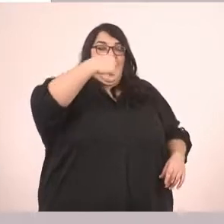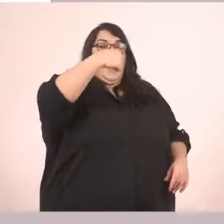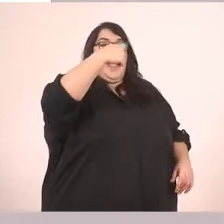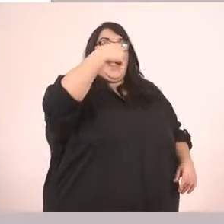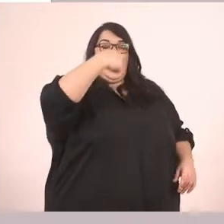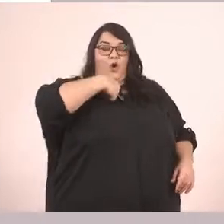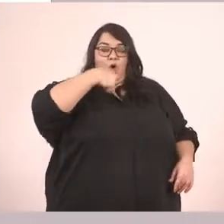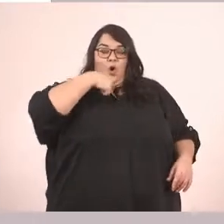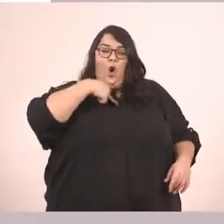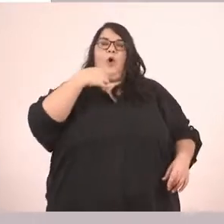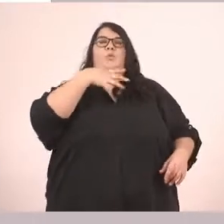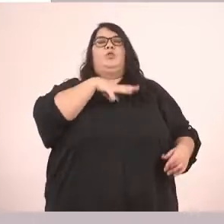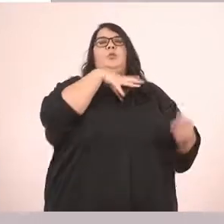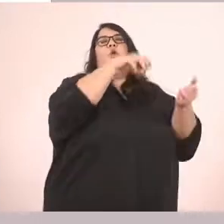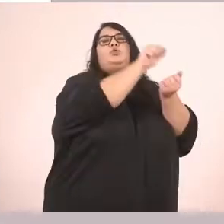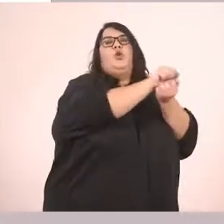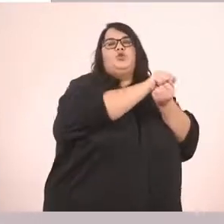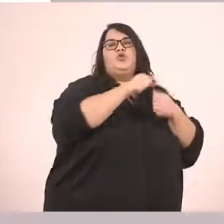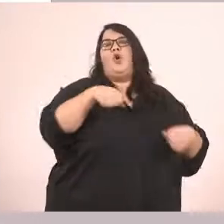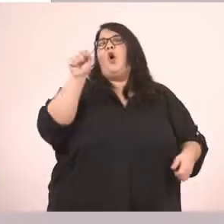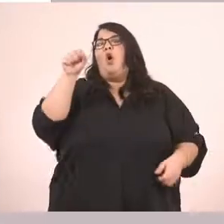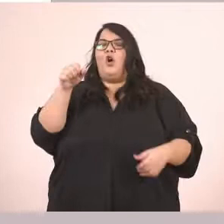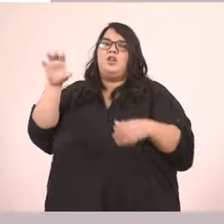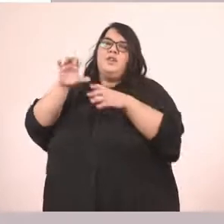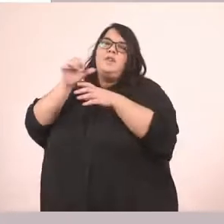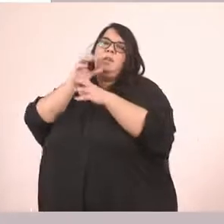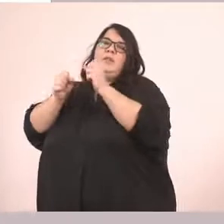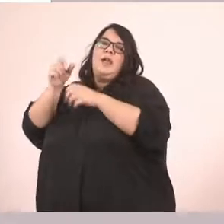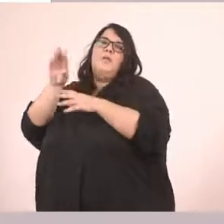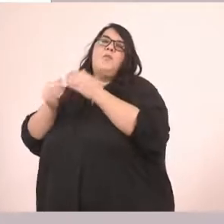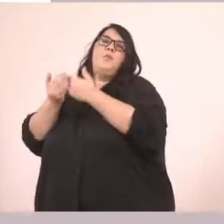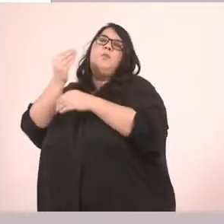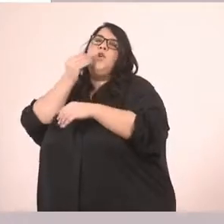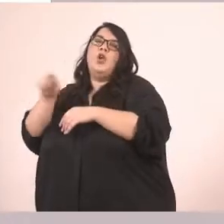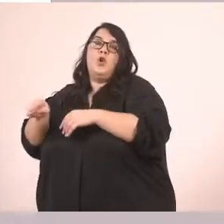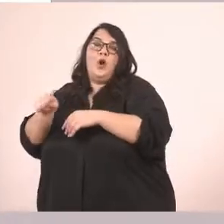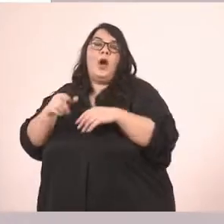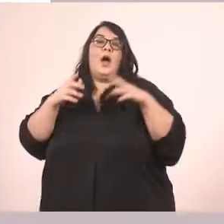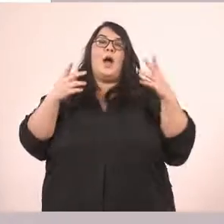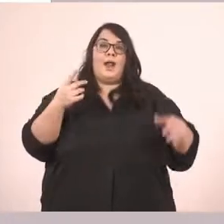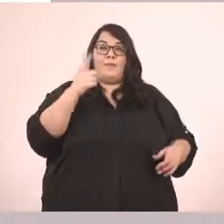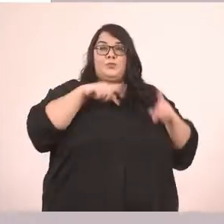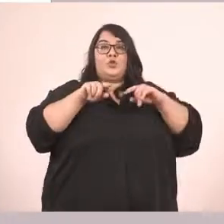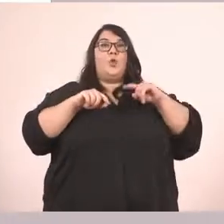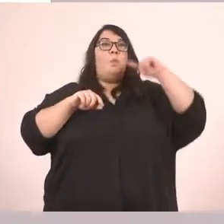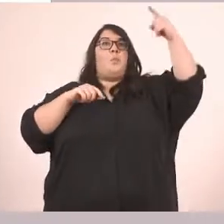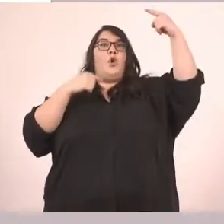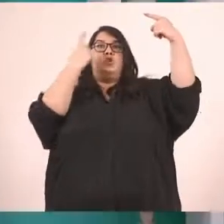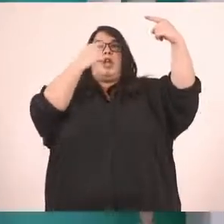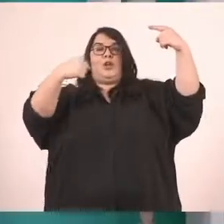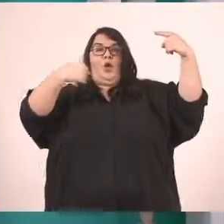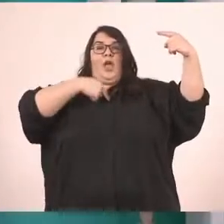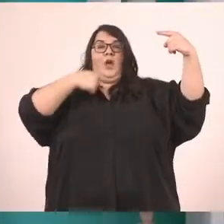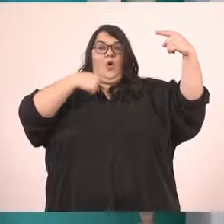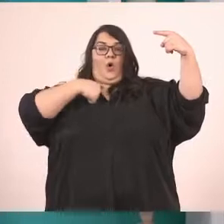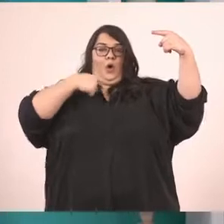Εγώ προτιμώ το τόστ από τα Δημητριακά για πρωινό. Βάζω λοιπόν το πρώτο πρόσωπο ενικού